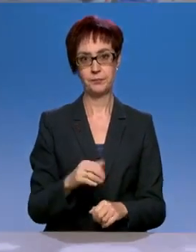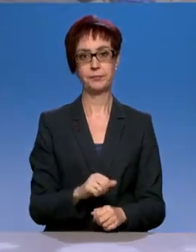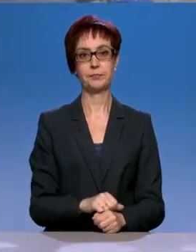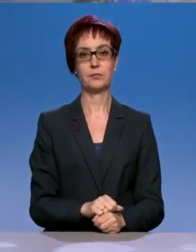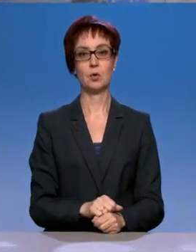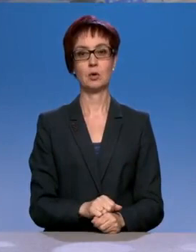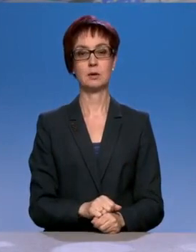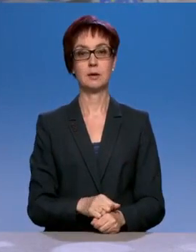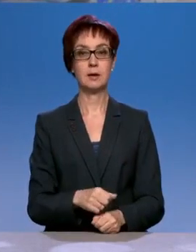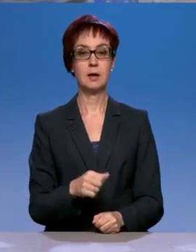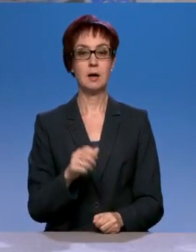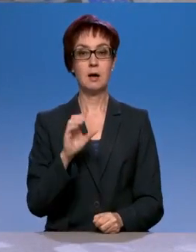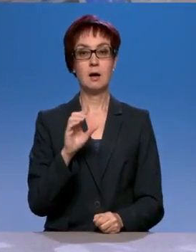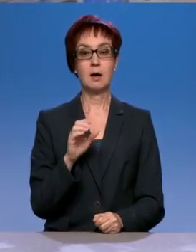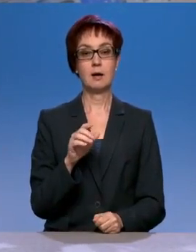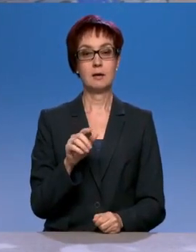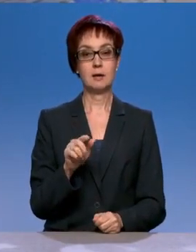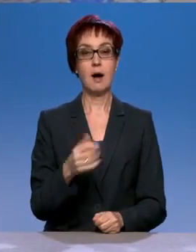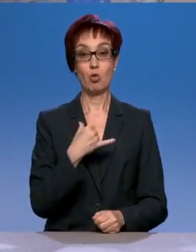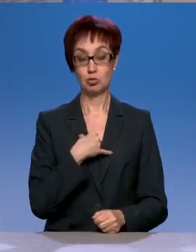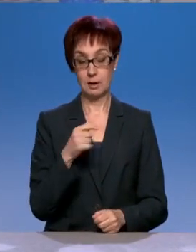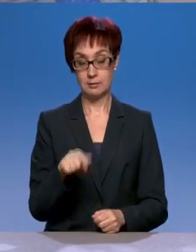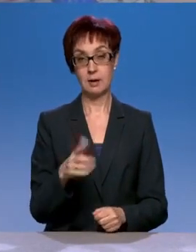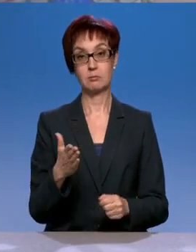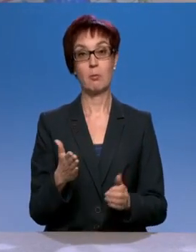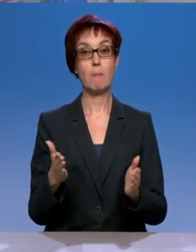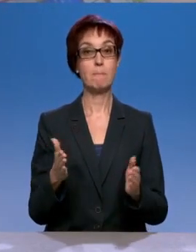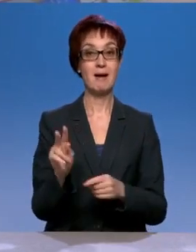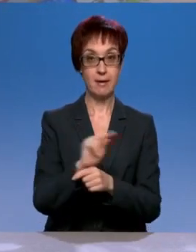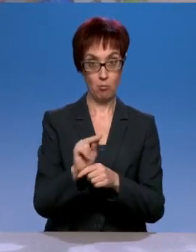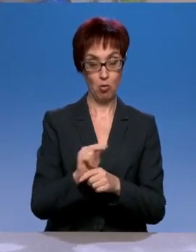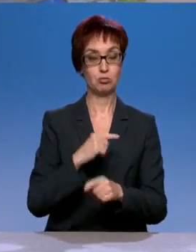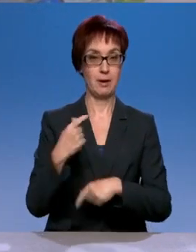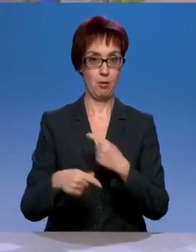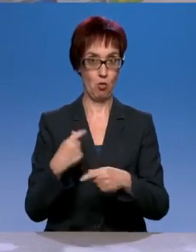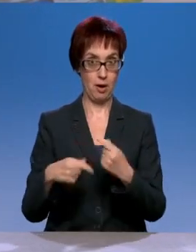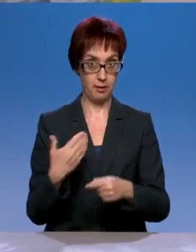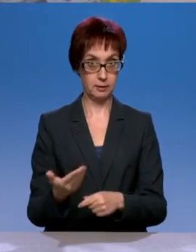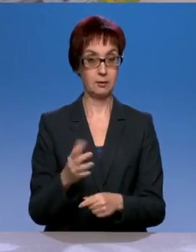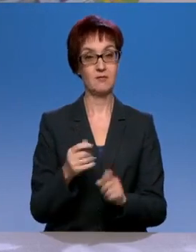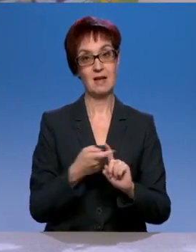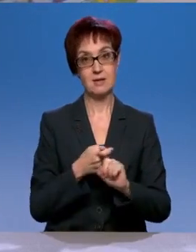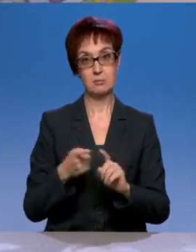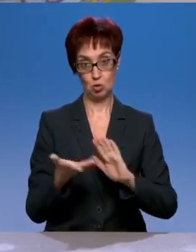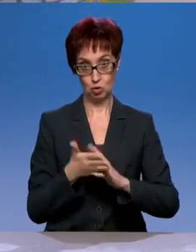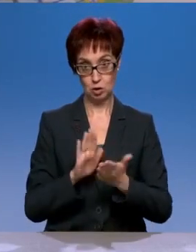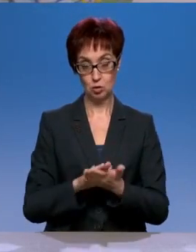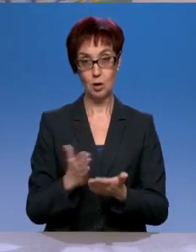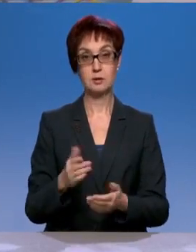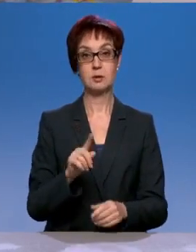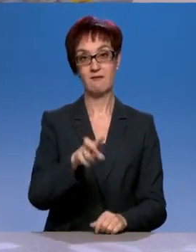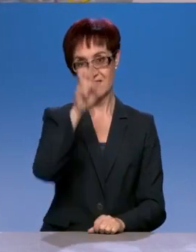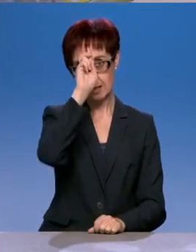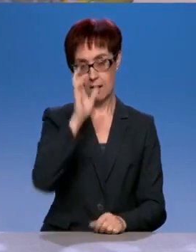самая узенькая. Обе встречки. Соседняя побольше. Но ремонт осуществляется регулярно. На них капитальные и местные по ситуации. Федеральная